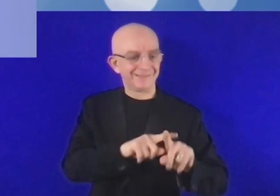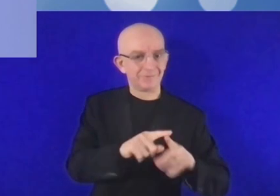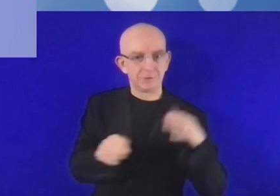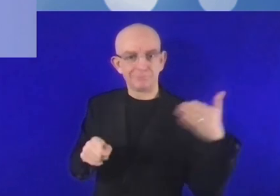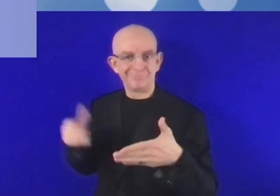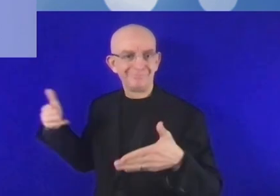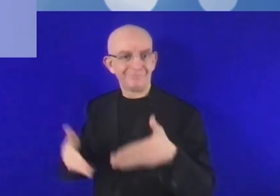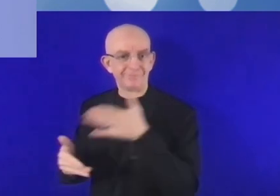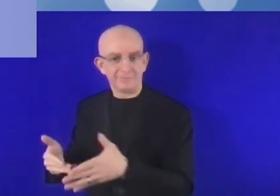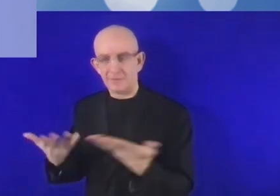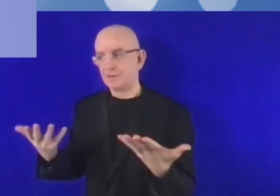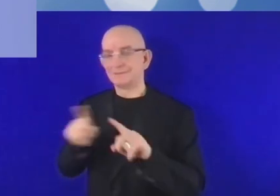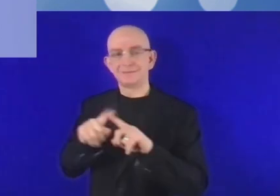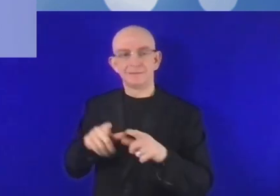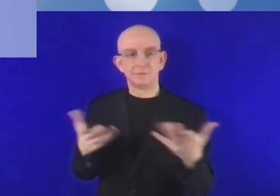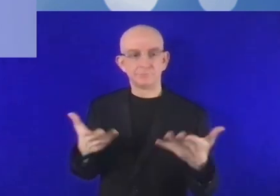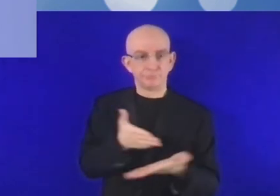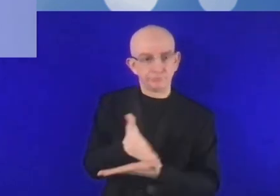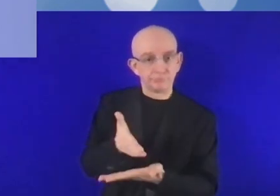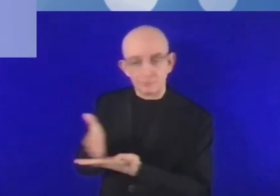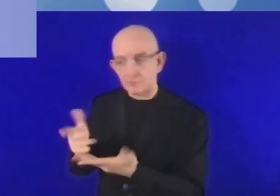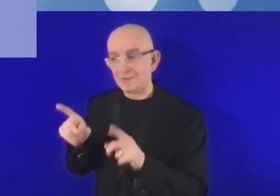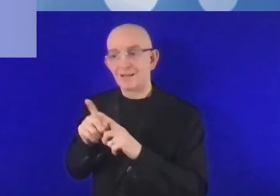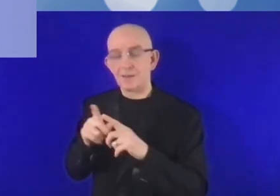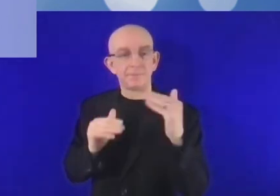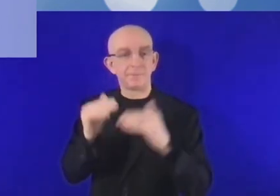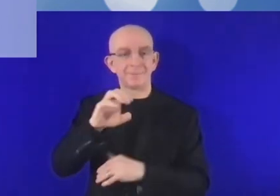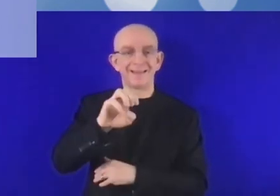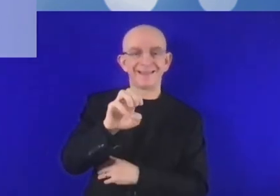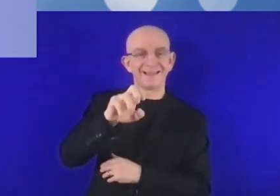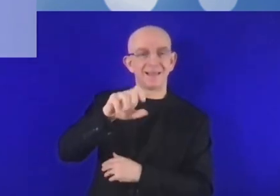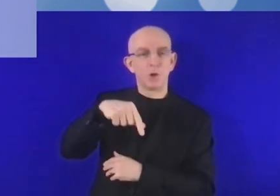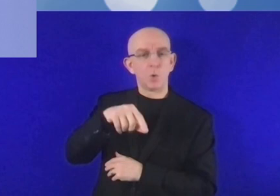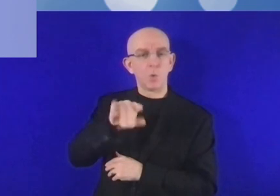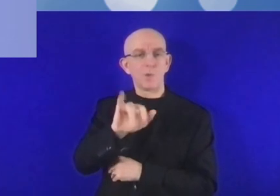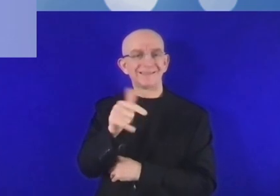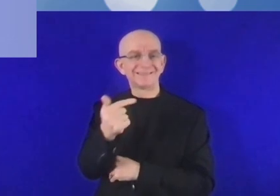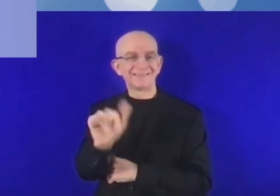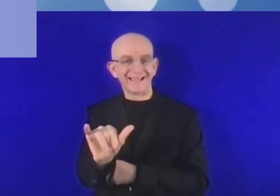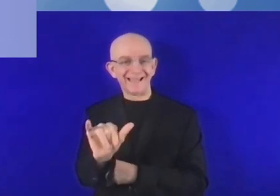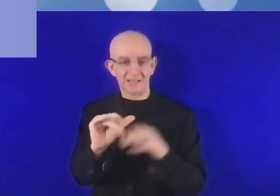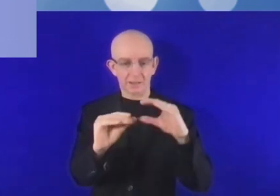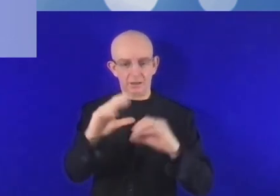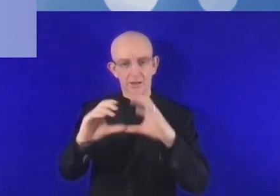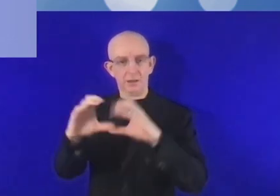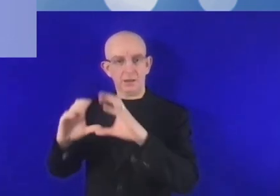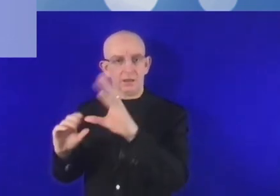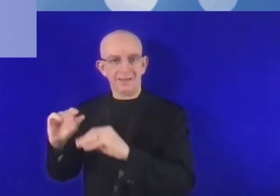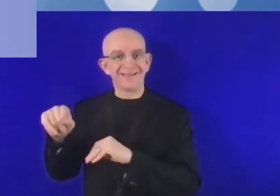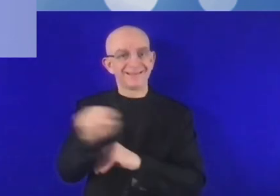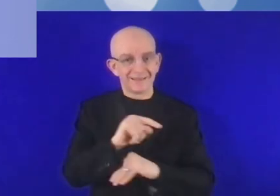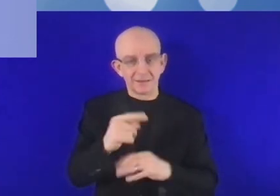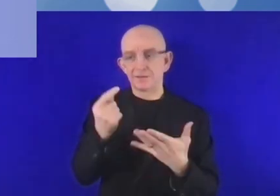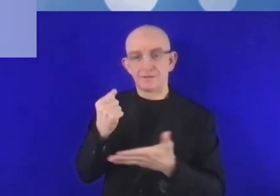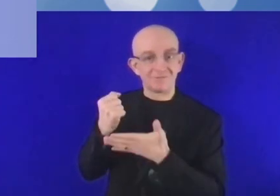Les mécanismes, je pense, et un mécanisme tel que le financement de capitaux à haut risque. Ce sont justement les